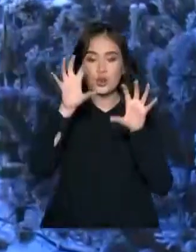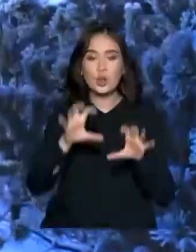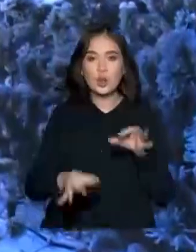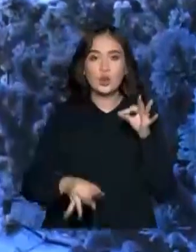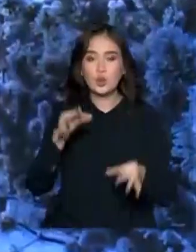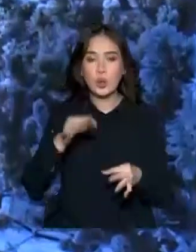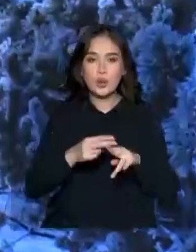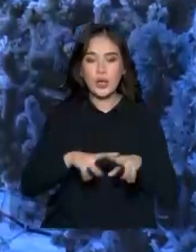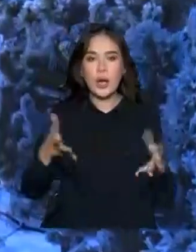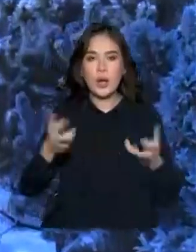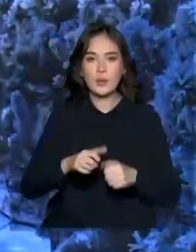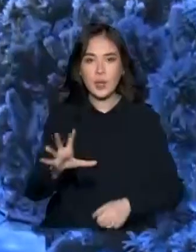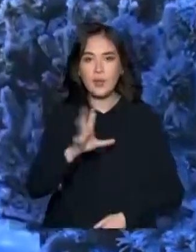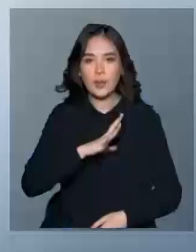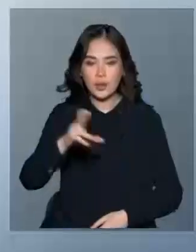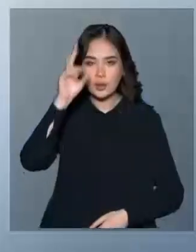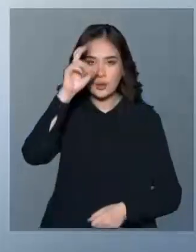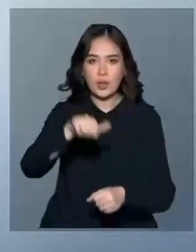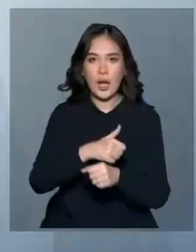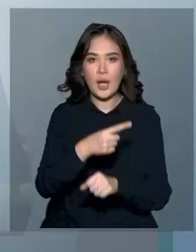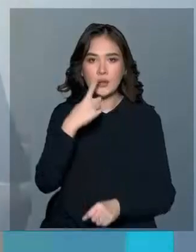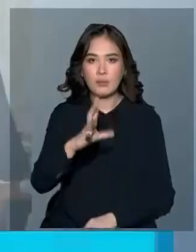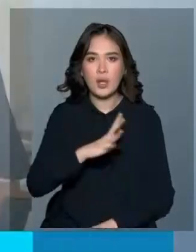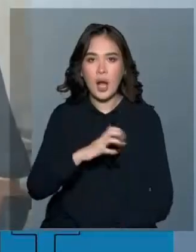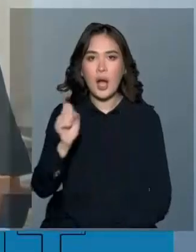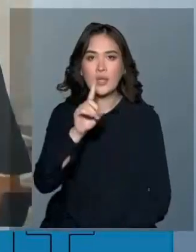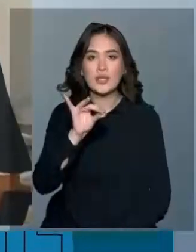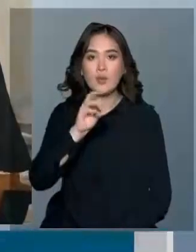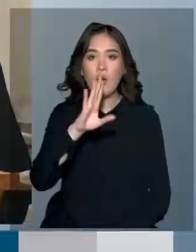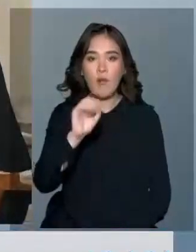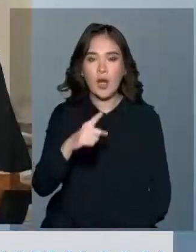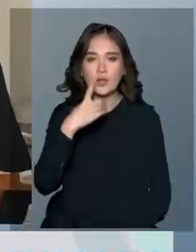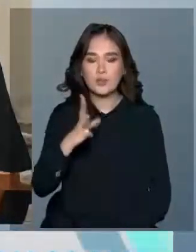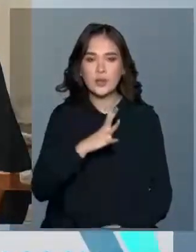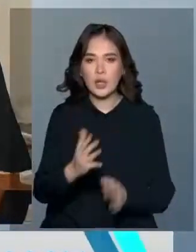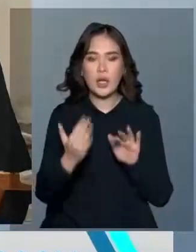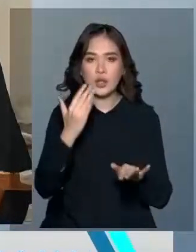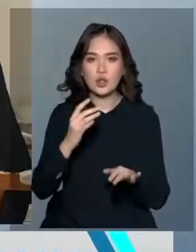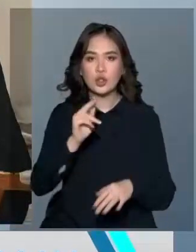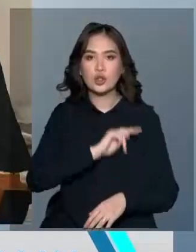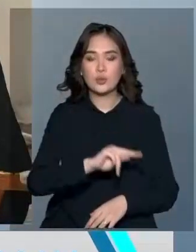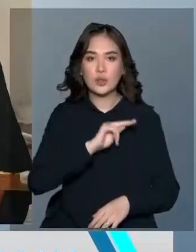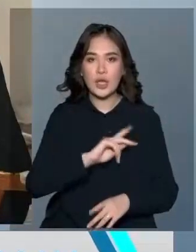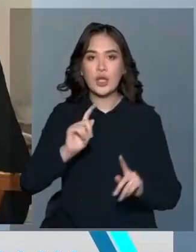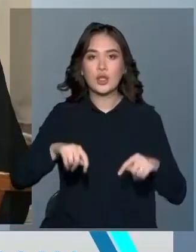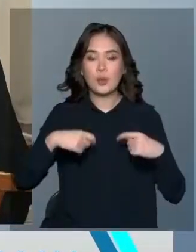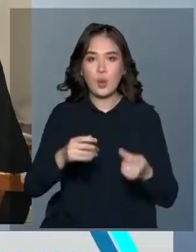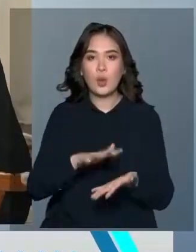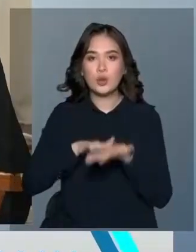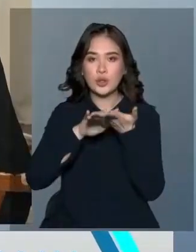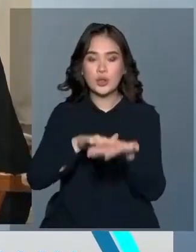сот төріғасын қабылдаған мемлекет башысы ғосылай деді. Ал Елвей Райзимова жылбасына бер атқарған жұмысын келіп түскен